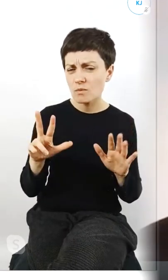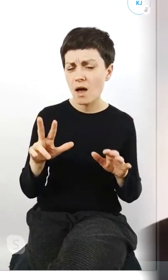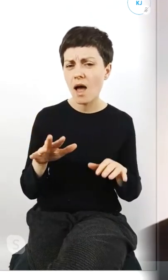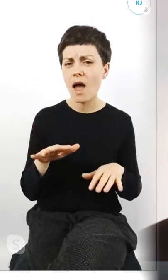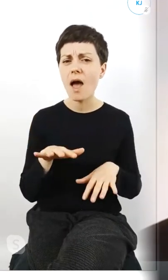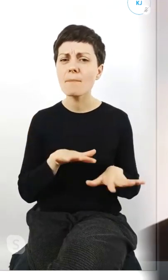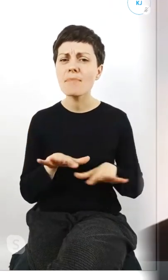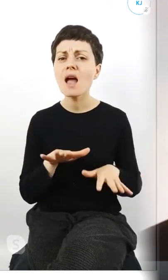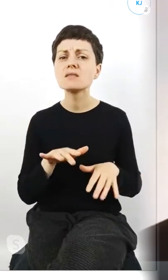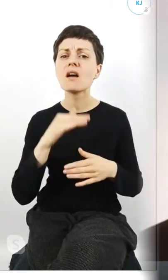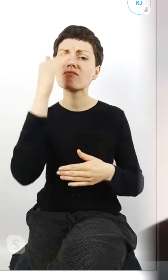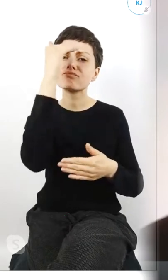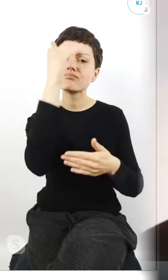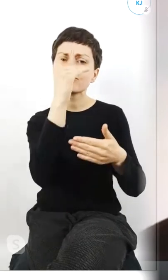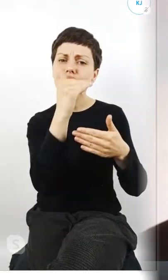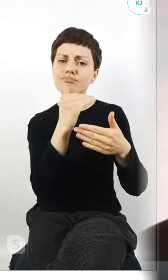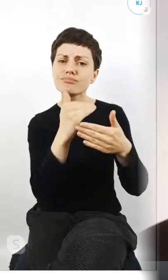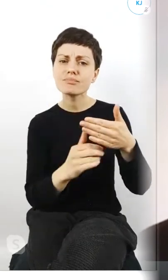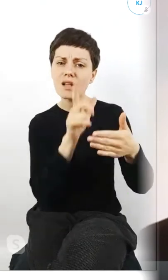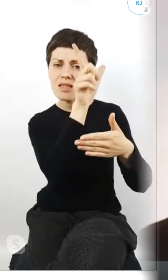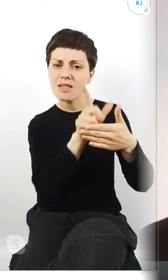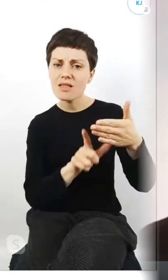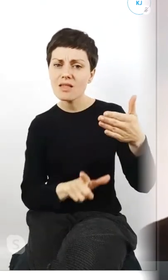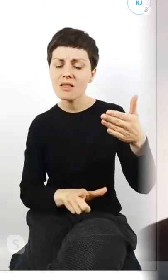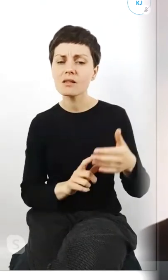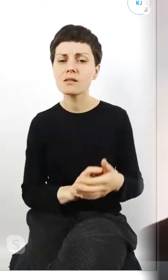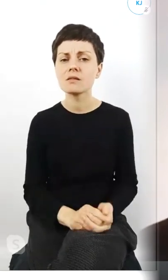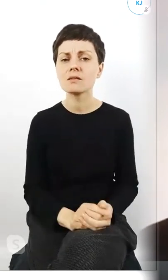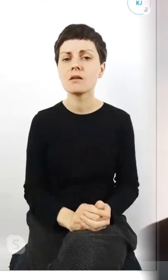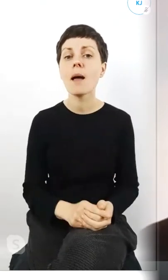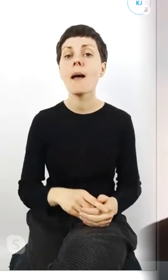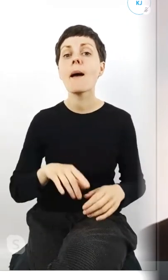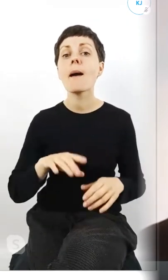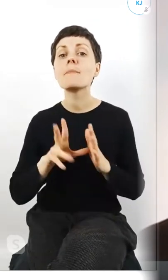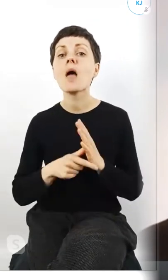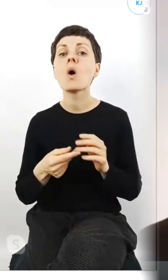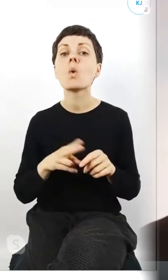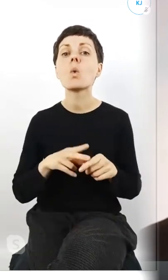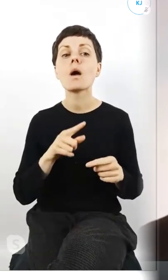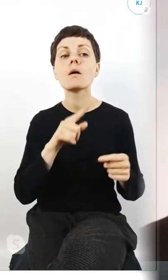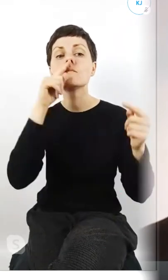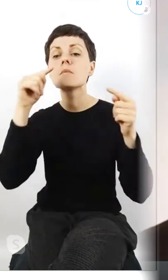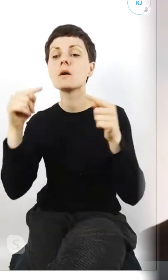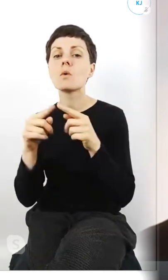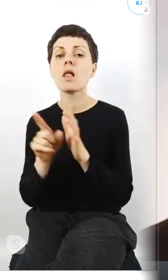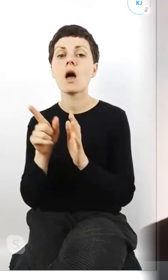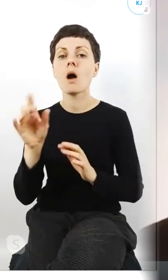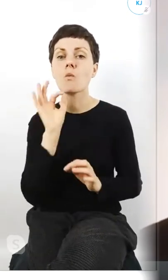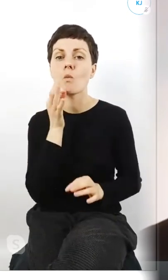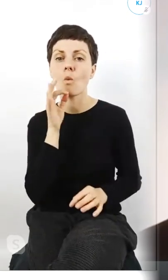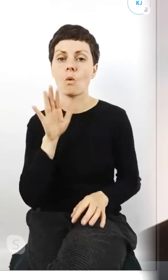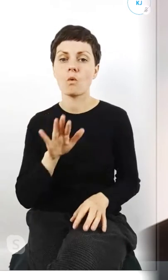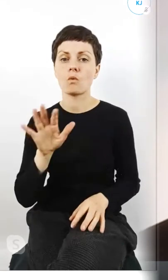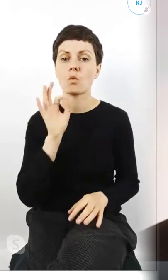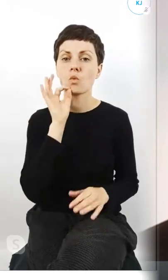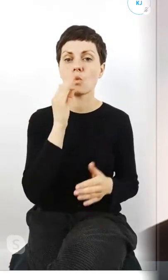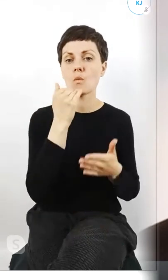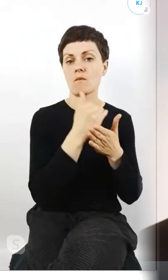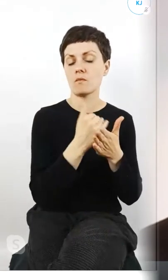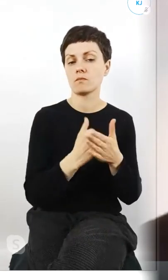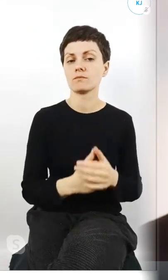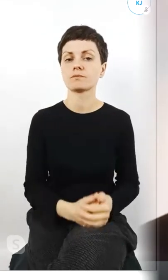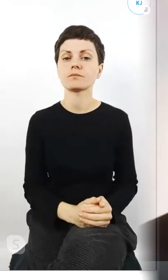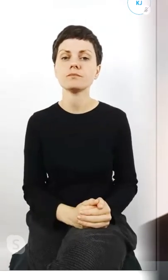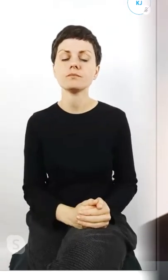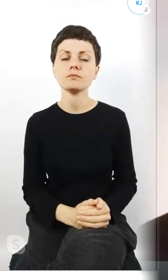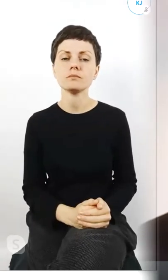rankingu właśnie miast, które są odpowiednie dla młodych i myślę, że tutaj w